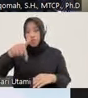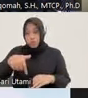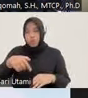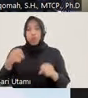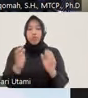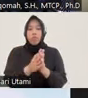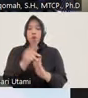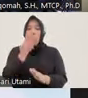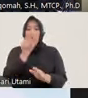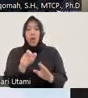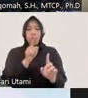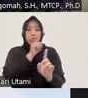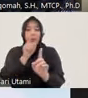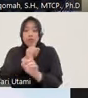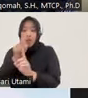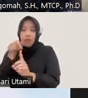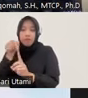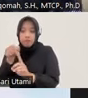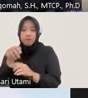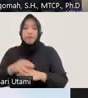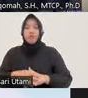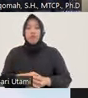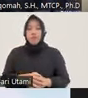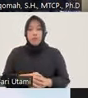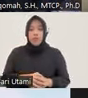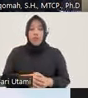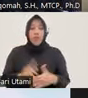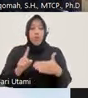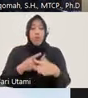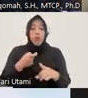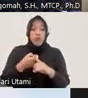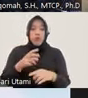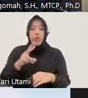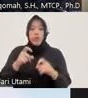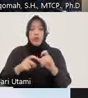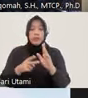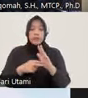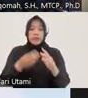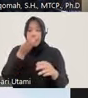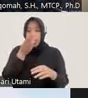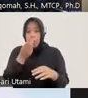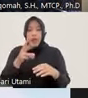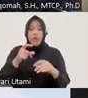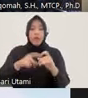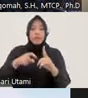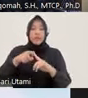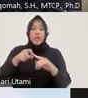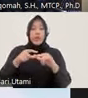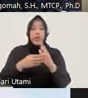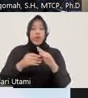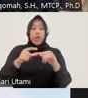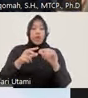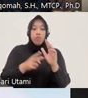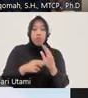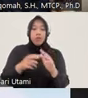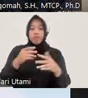dijadikan sebagai responden questionnaire mulai dari res narkoba res trimum res trimsus binmas lantas samapta